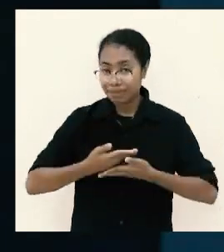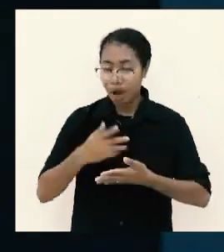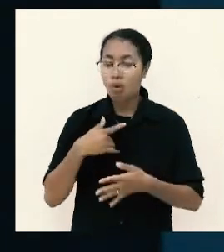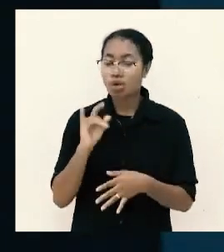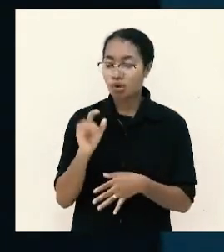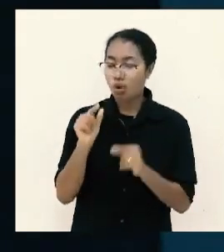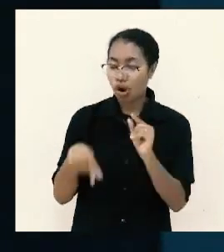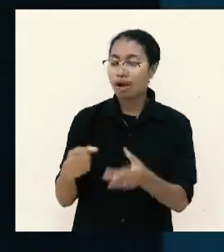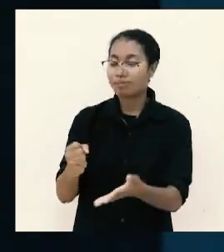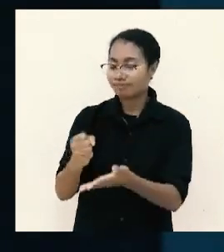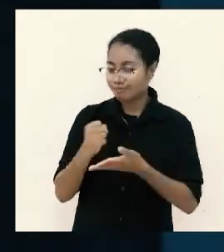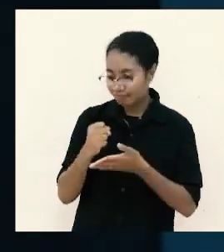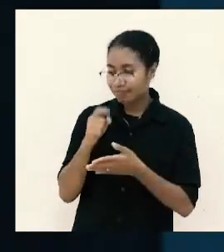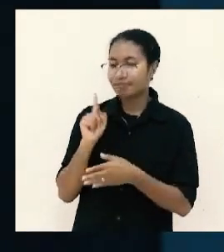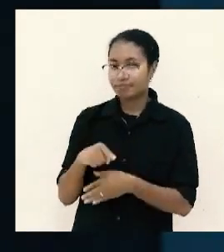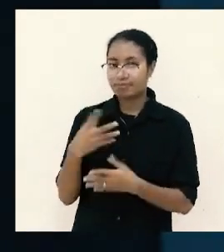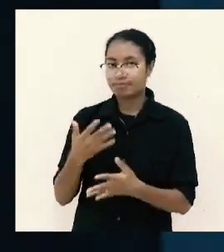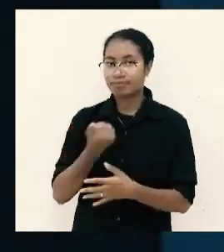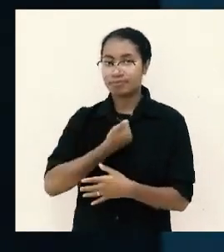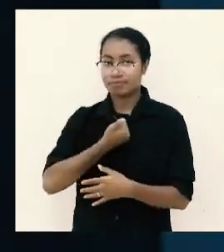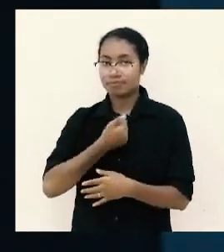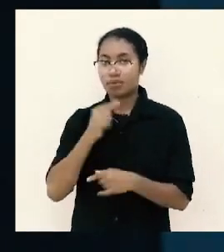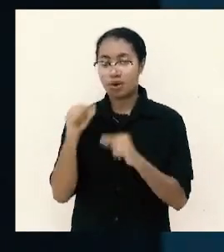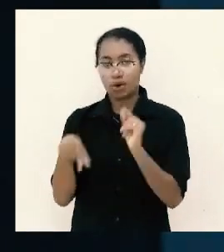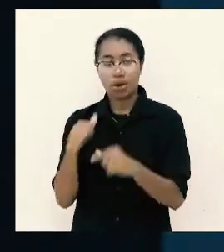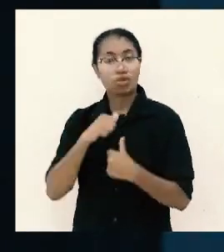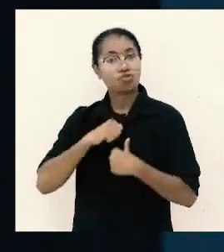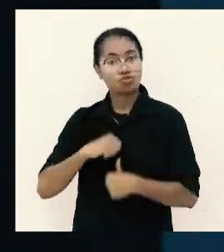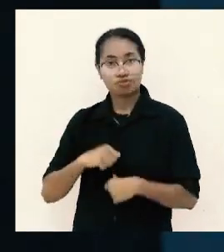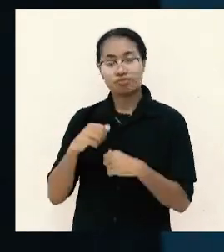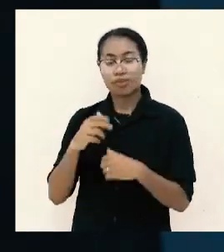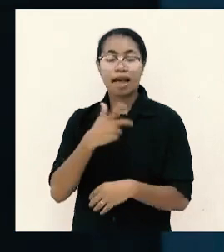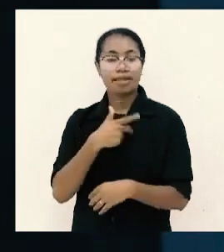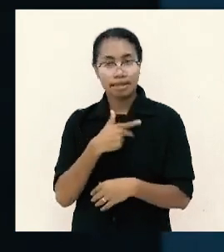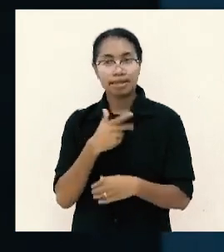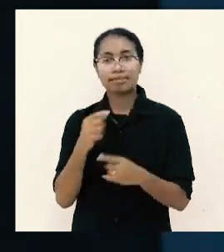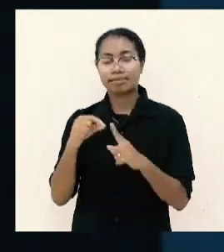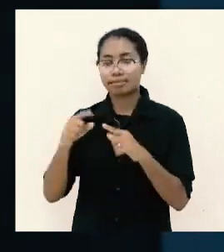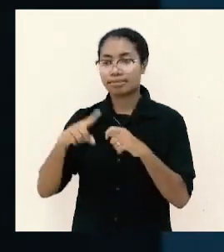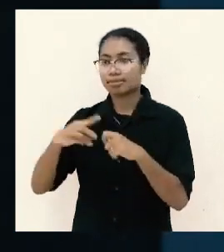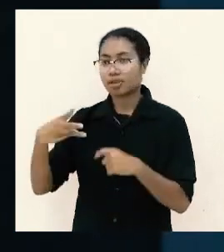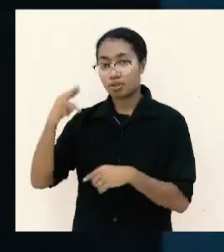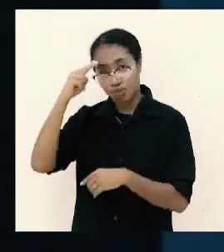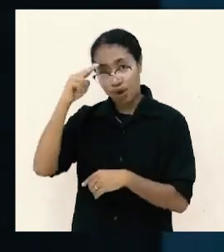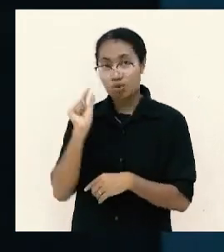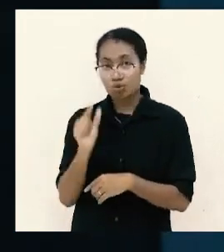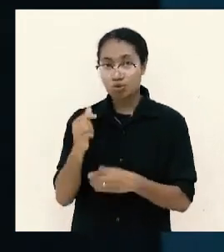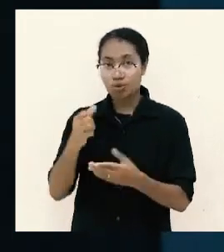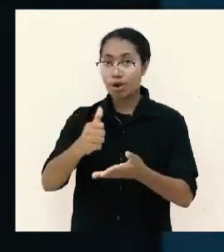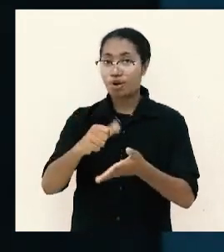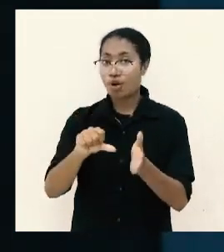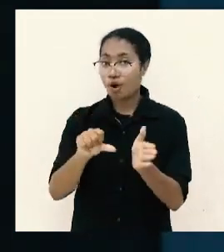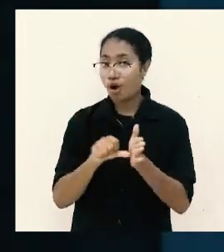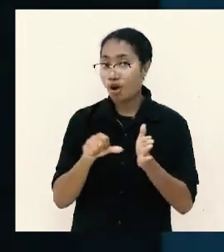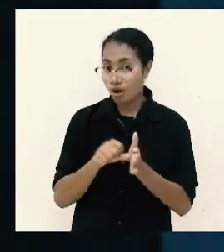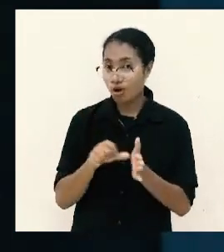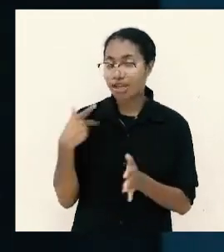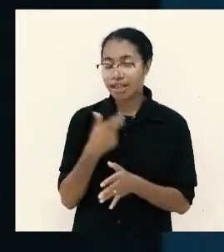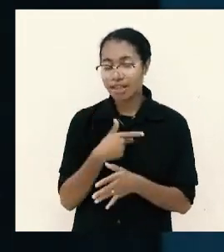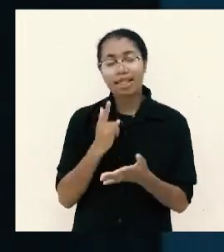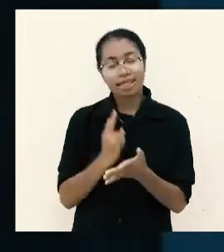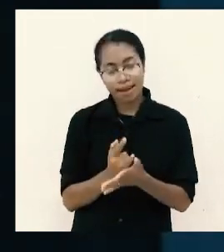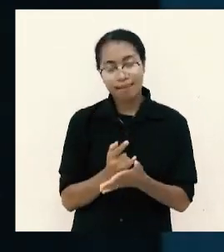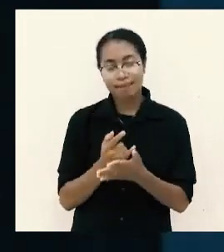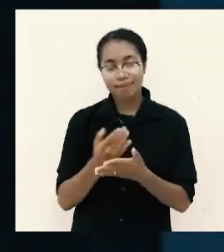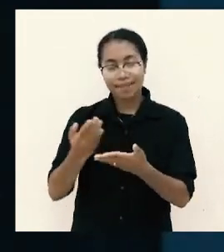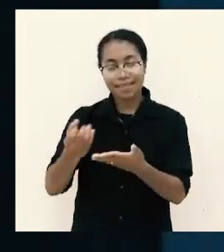membutuhkan dan ada orang yang dengan tulus hati dipakai Tuhan untuk menolong kita maka terimalah pemberian